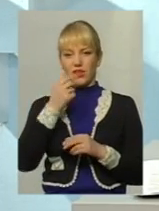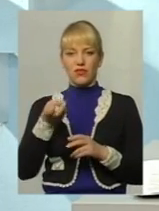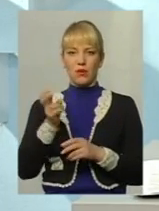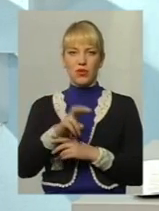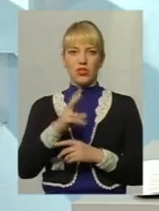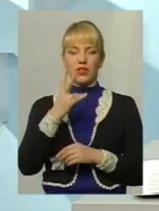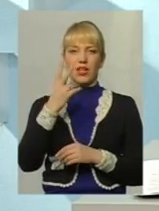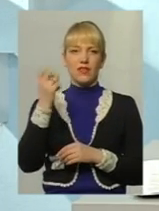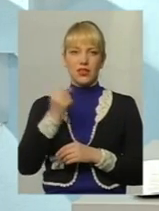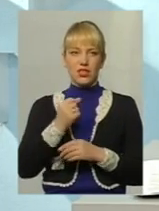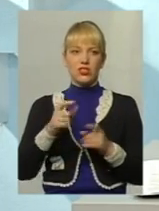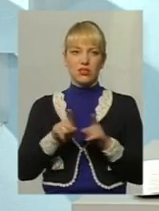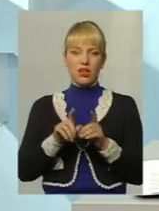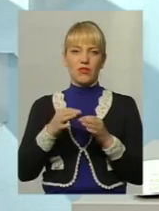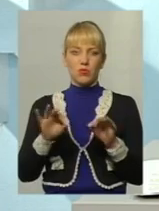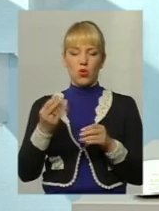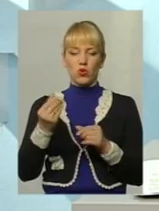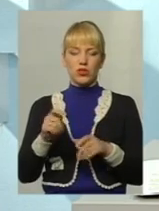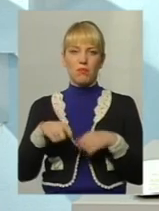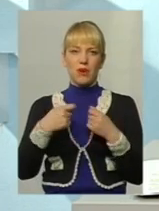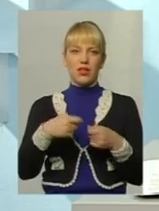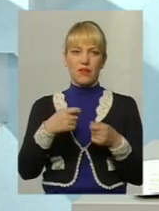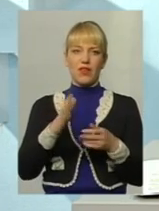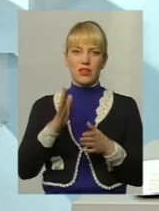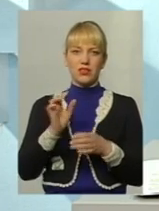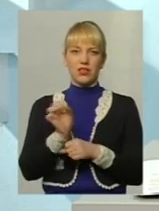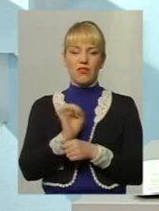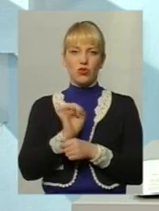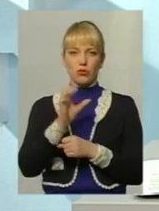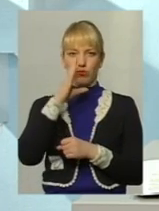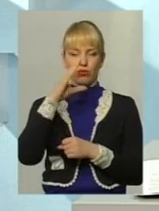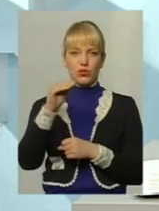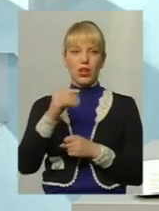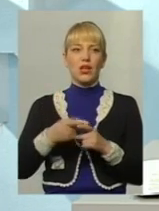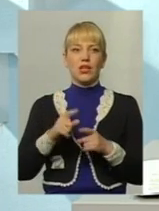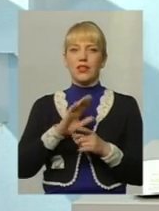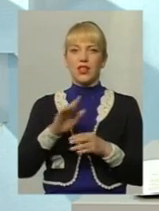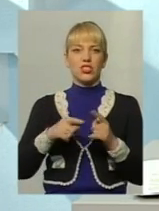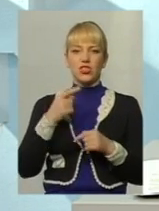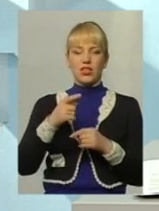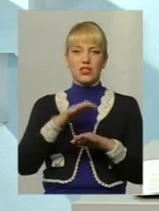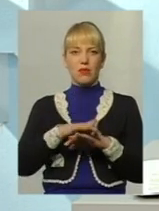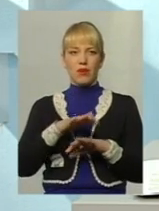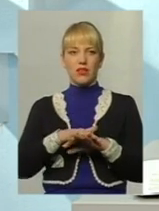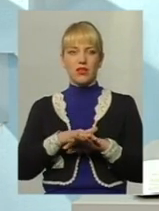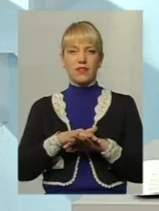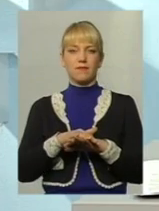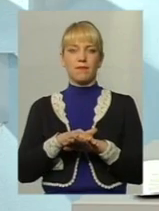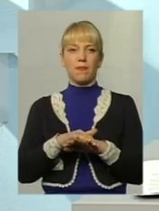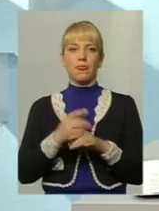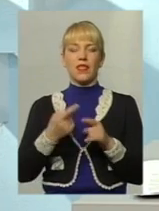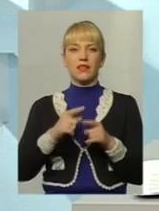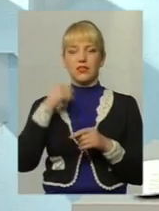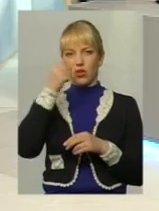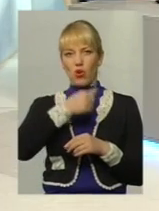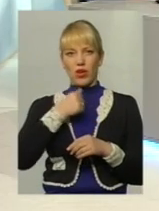тижні, так відпускали, кошти передавала виключно водіями автобусів, тобто не через банківську систему. За ці